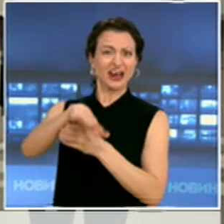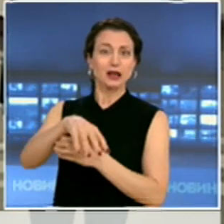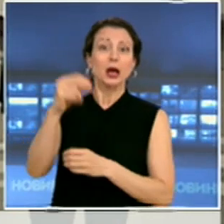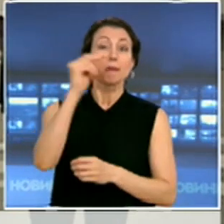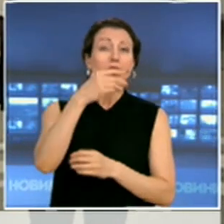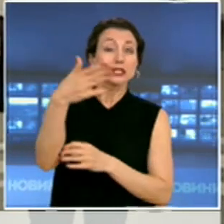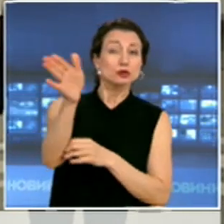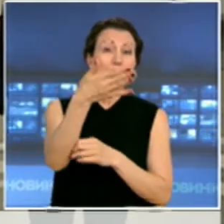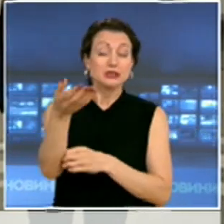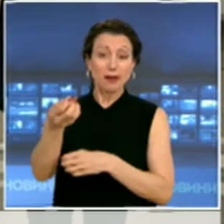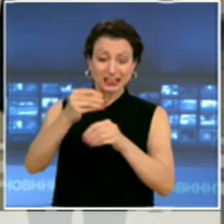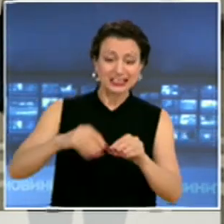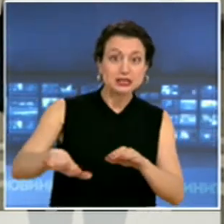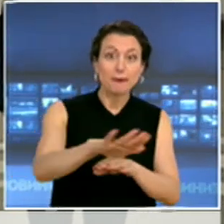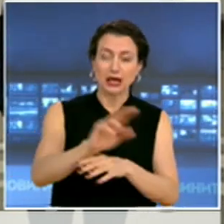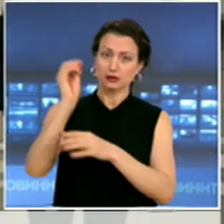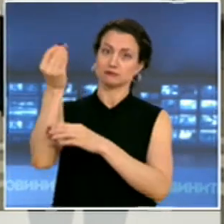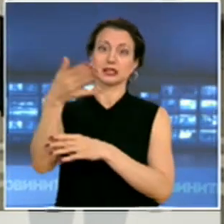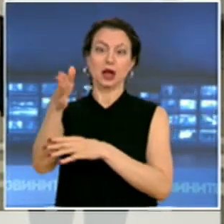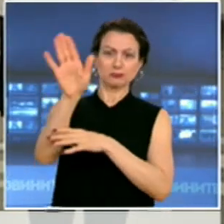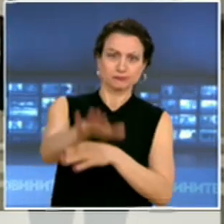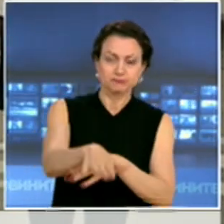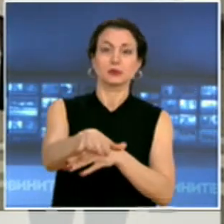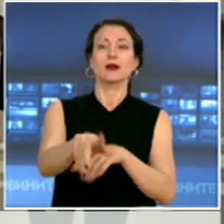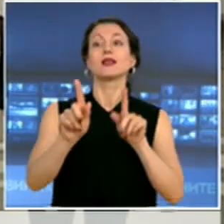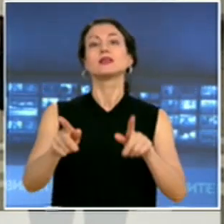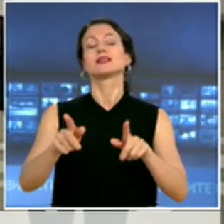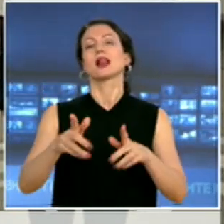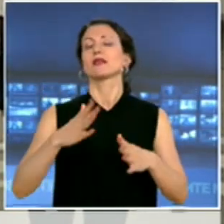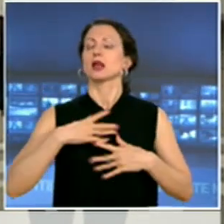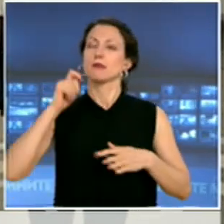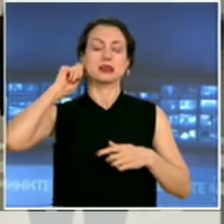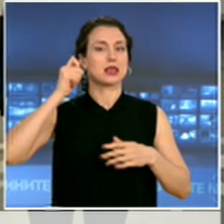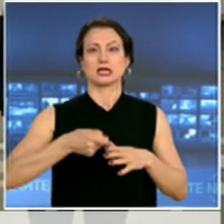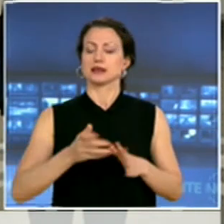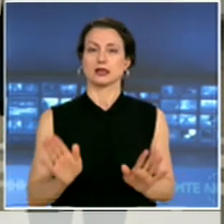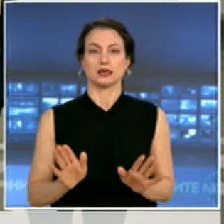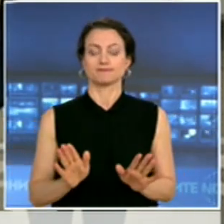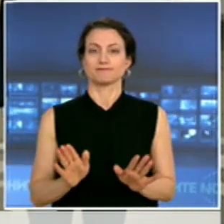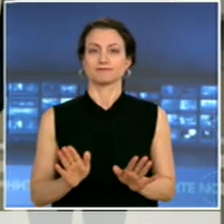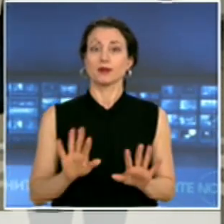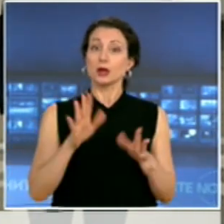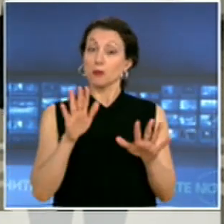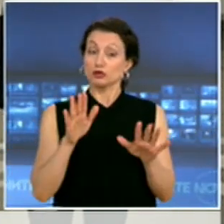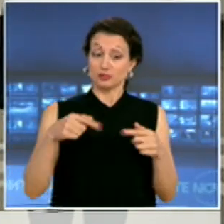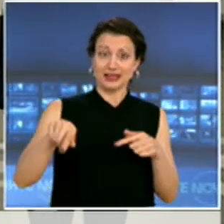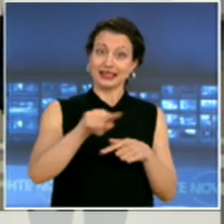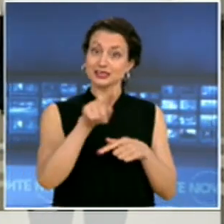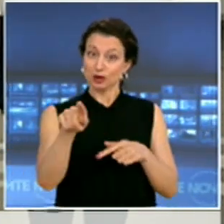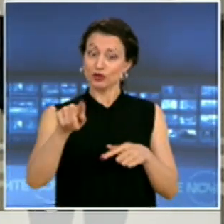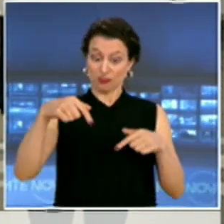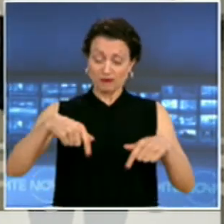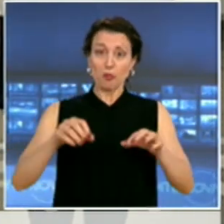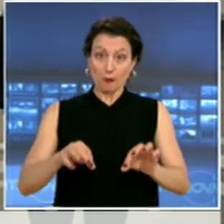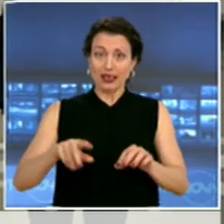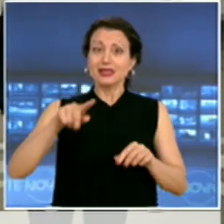на земята трябва да бъдат наказани. Защото, може би тези, които сега говорят много